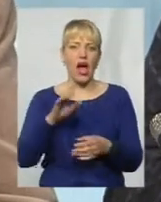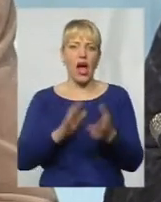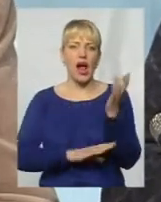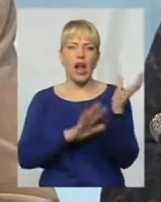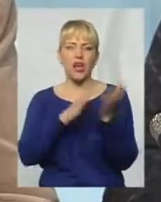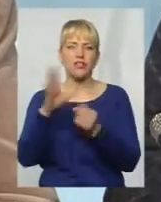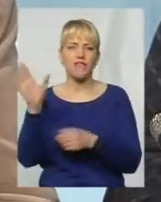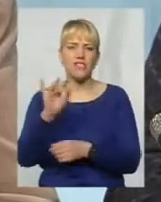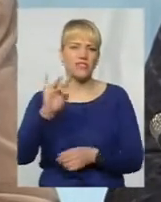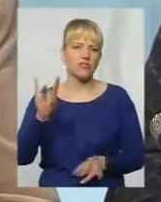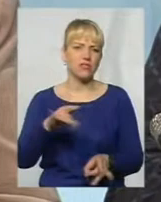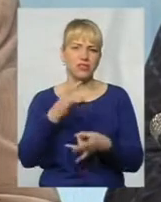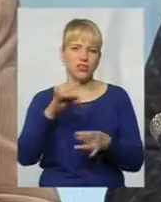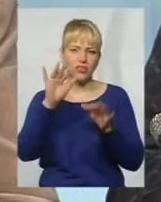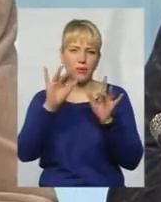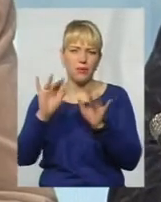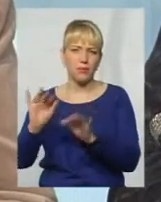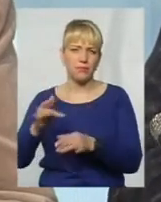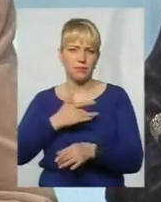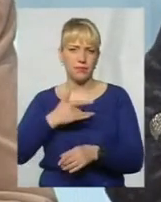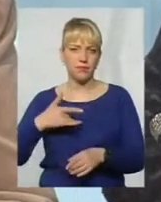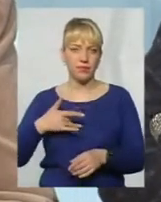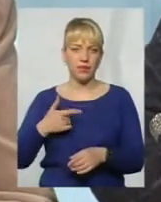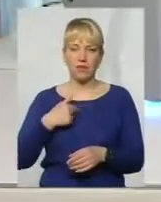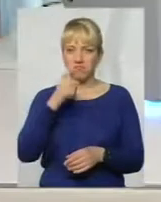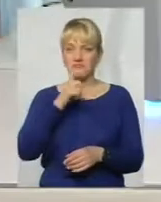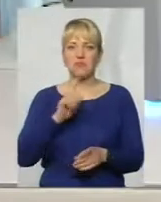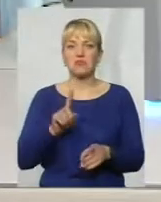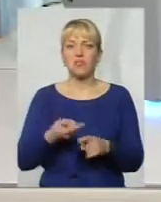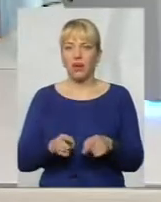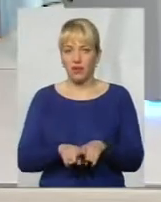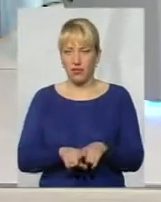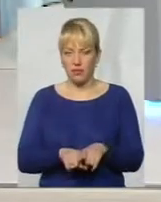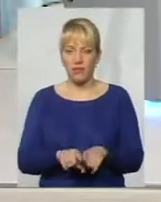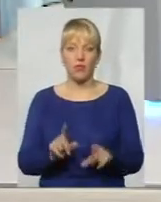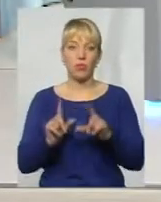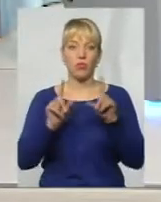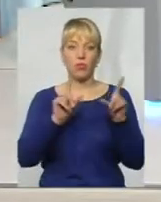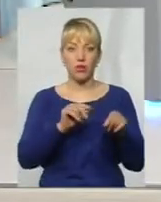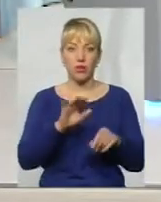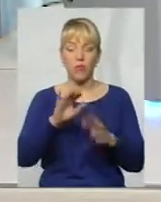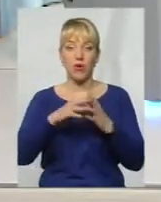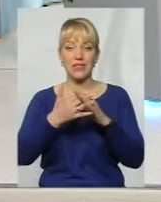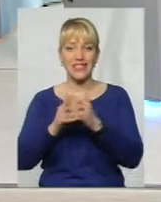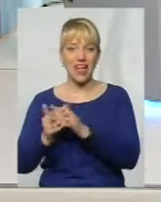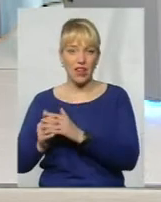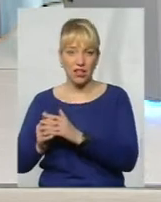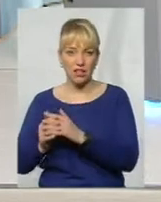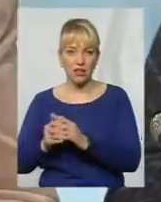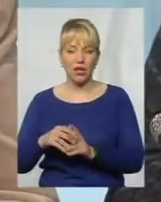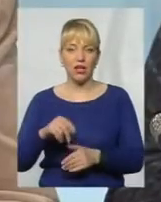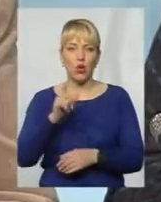могли зрозуміти, що це таке. Поїхали вже, коли по селах, люди